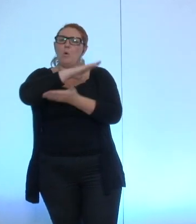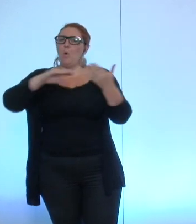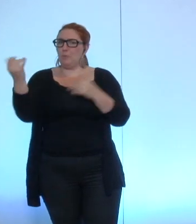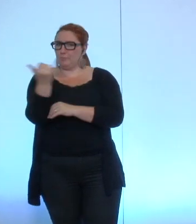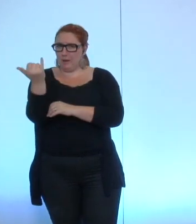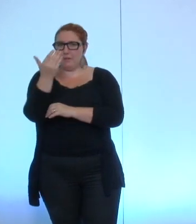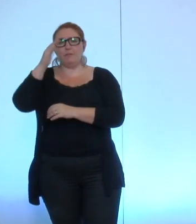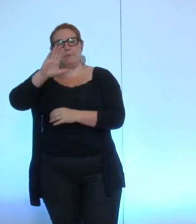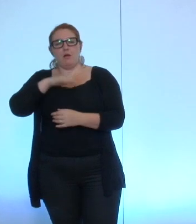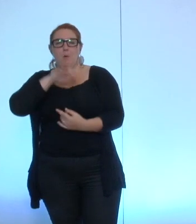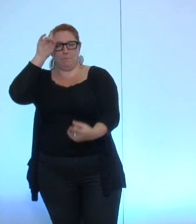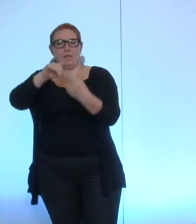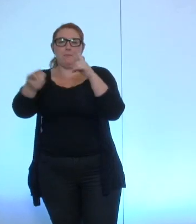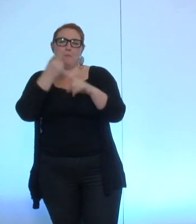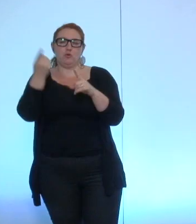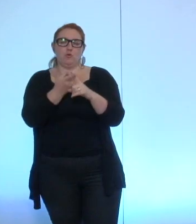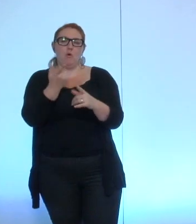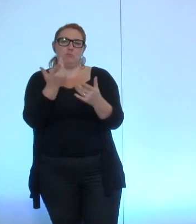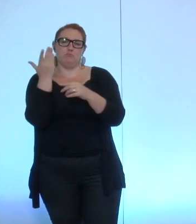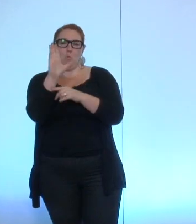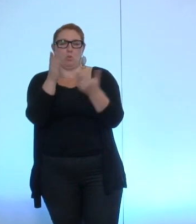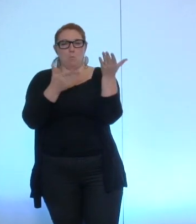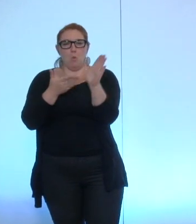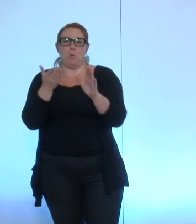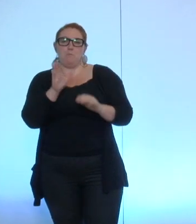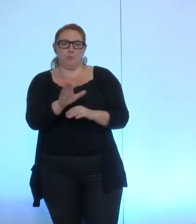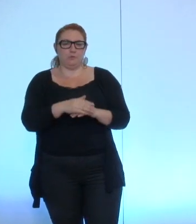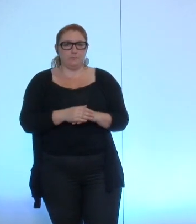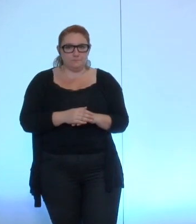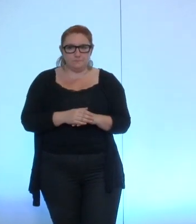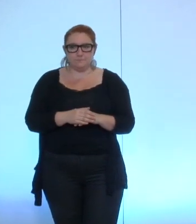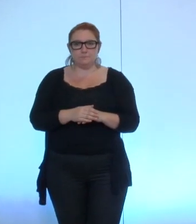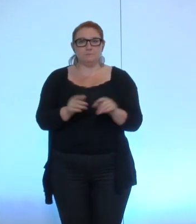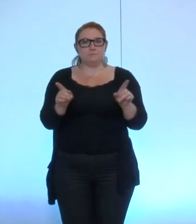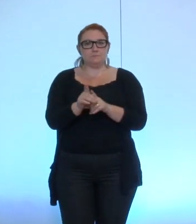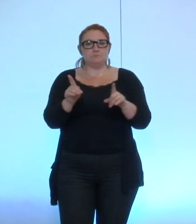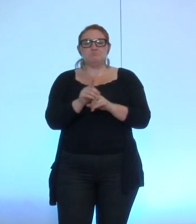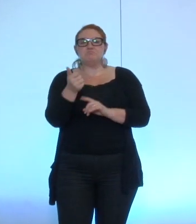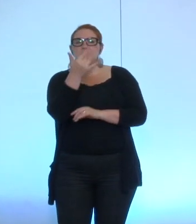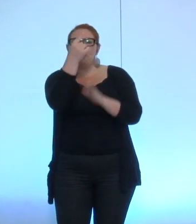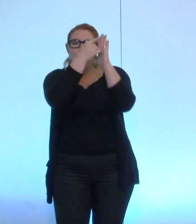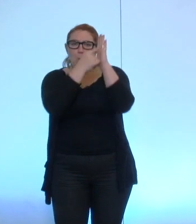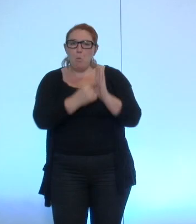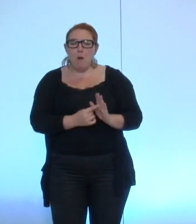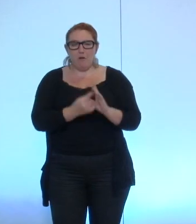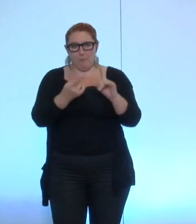axes de ce nouveau texte présenté ce soir, ainsi que quelques points que nous pouvons noter de remarquables.